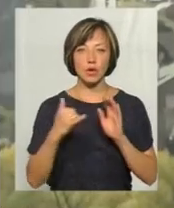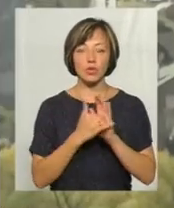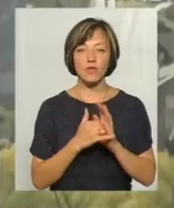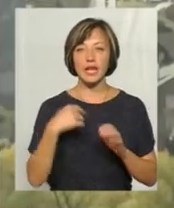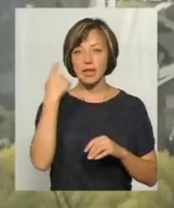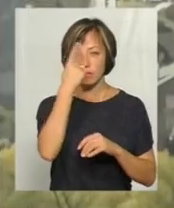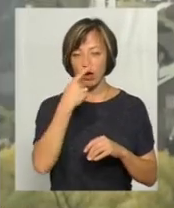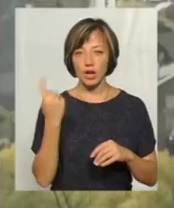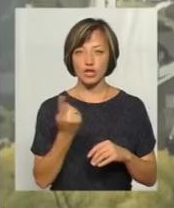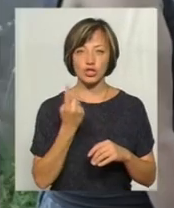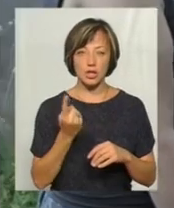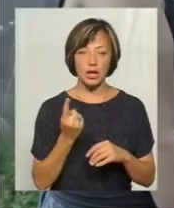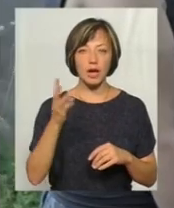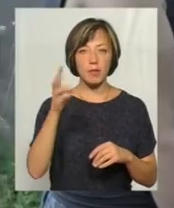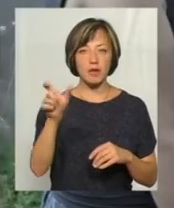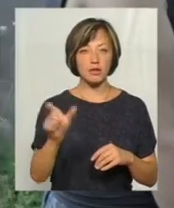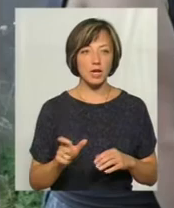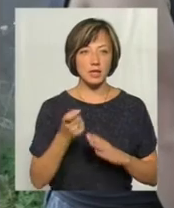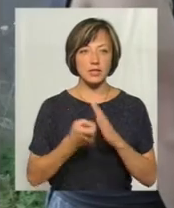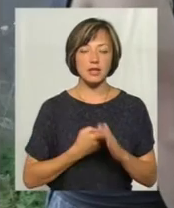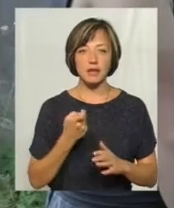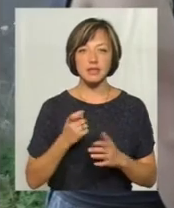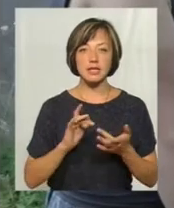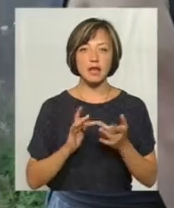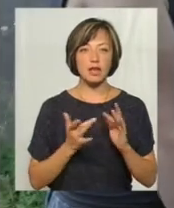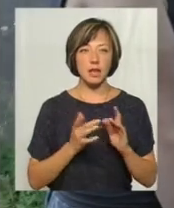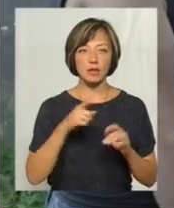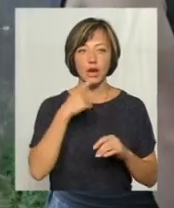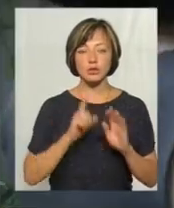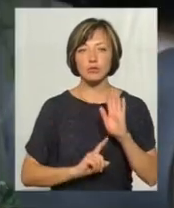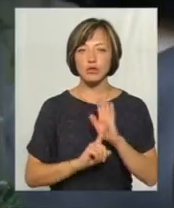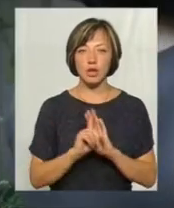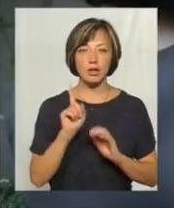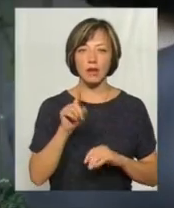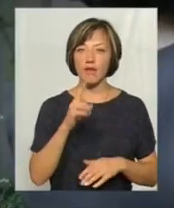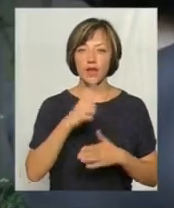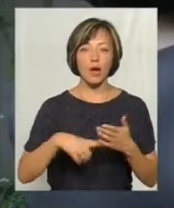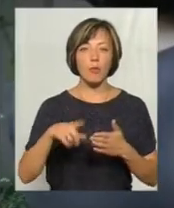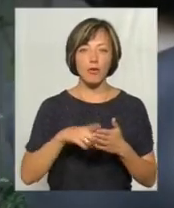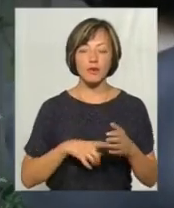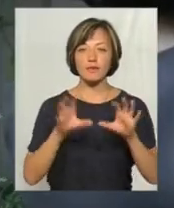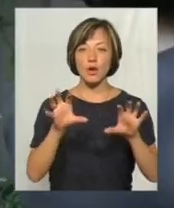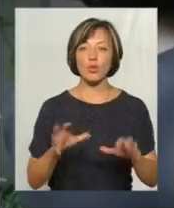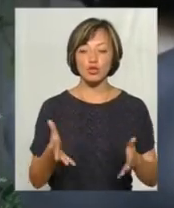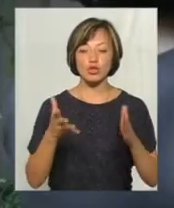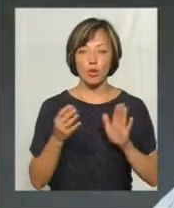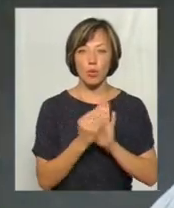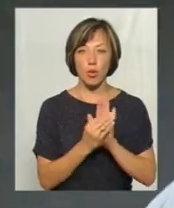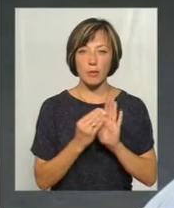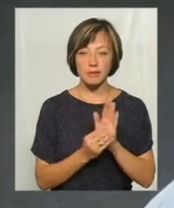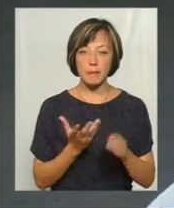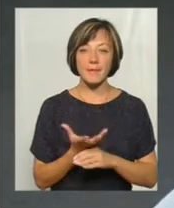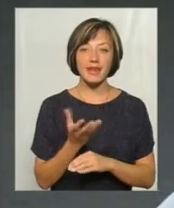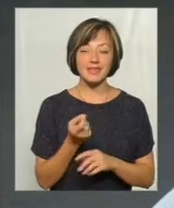пристроїв обліку, хмельничанин Григорій Карякін дізнався з інтернету. Каже, спочатку навіть не повірив, адже в законі чітко прописано, що